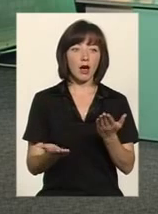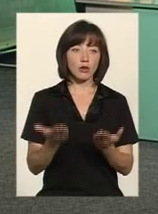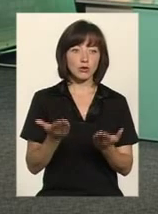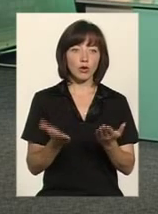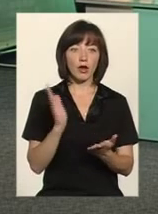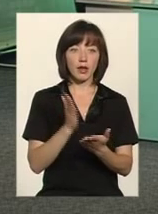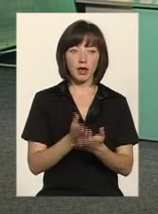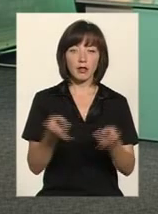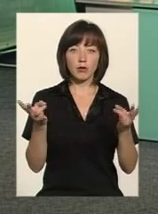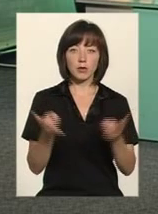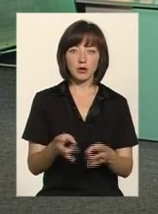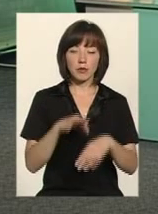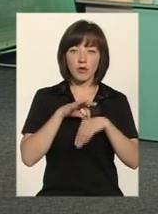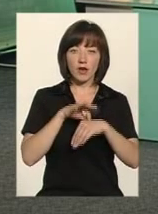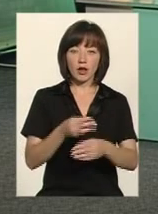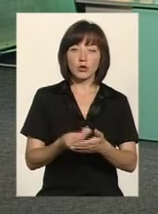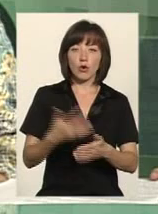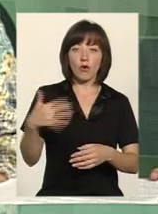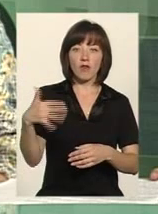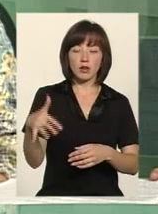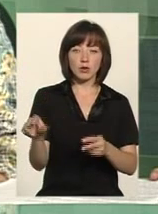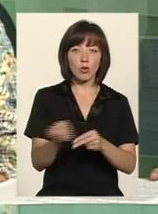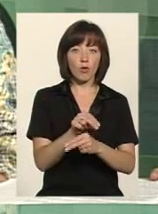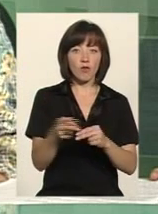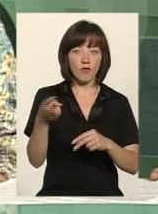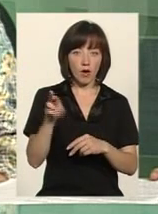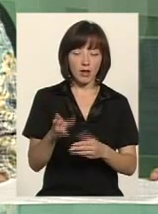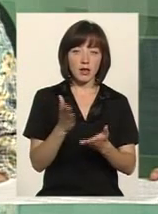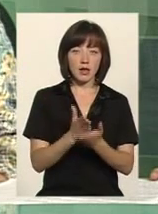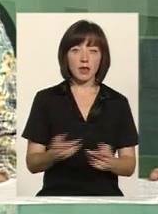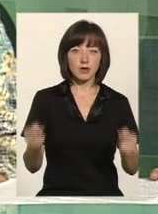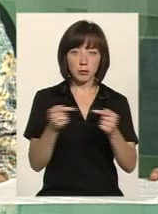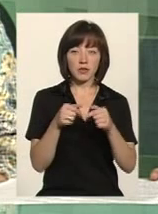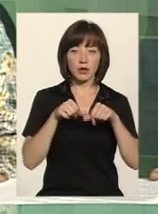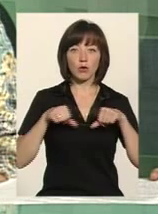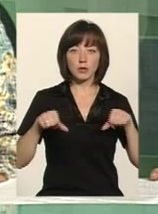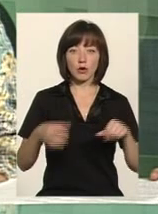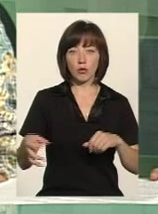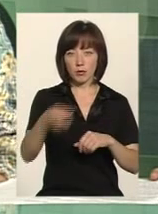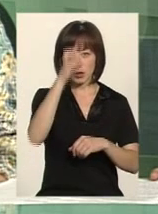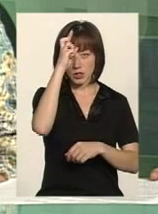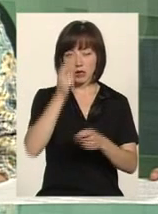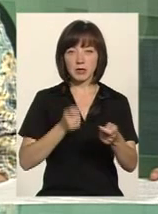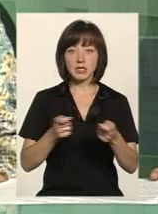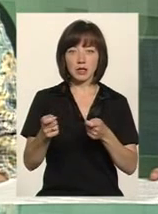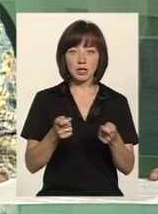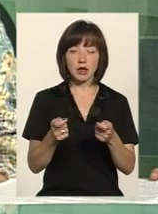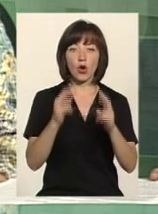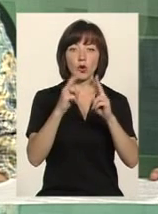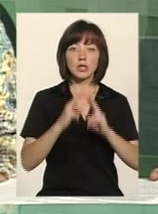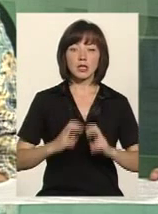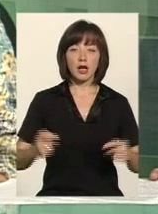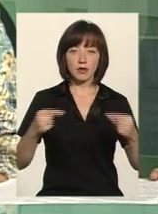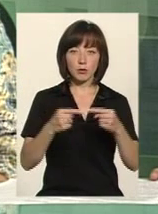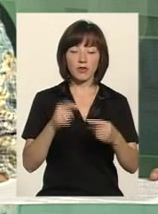необхідність проведення дороговартісного лікування, то є відповідна комісія при обласній державній адміністрації, яка розглядає